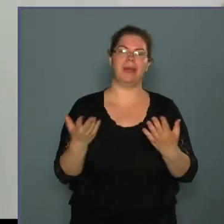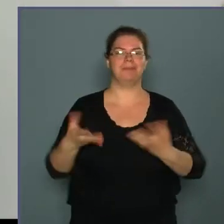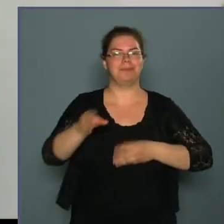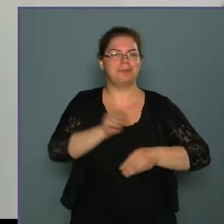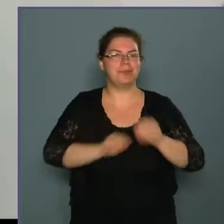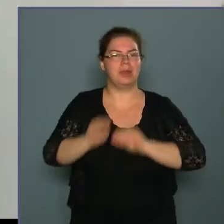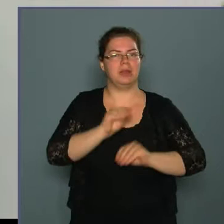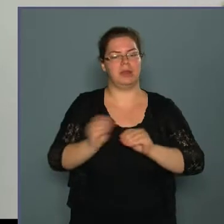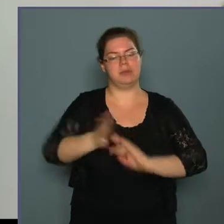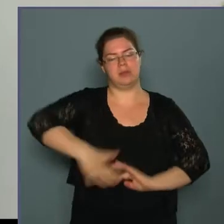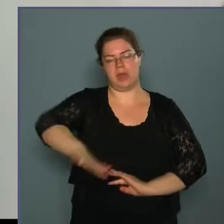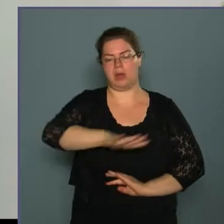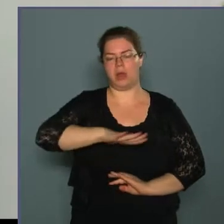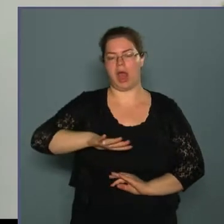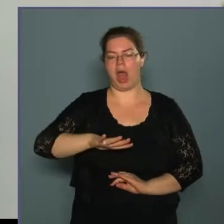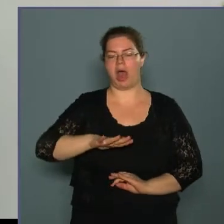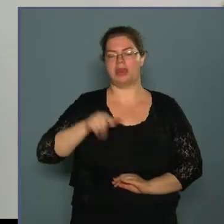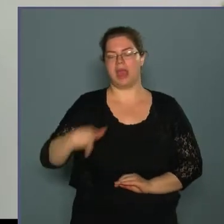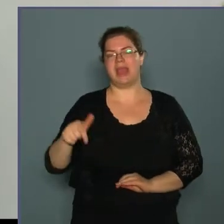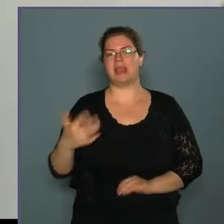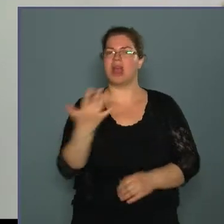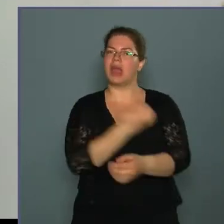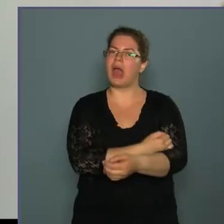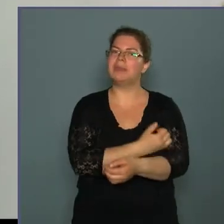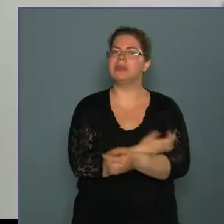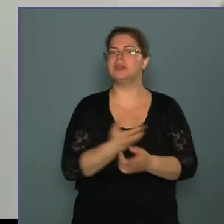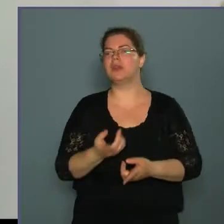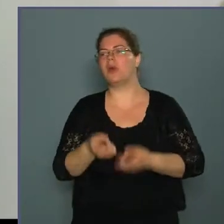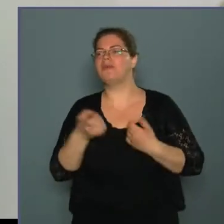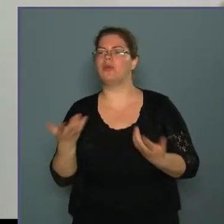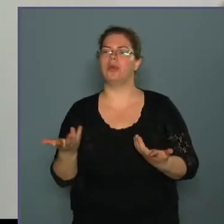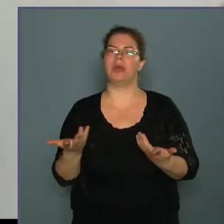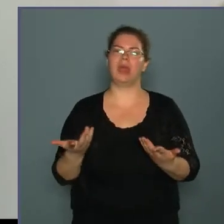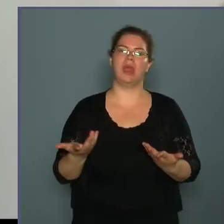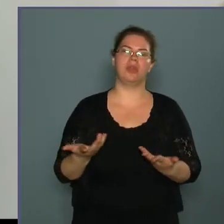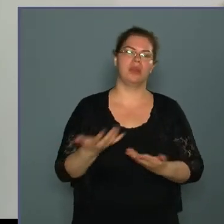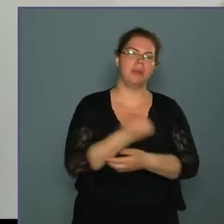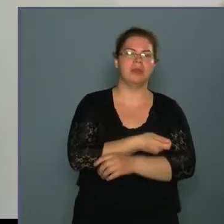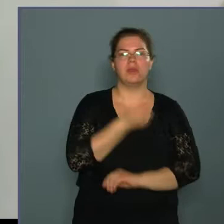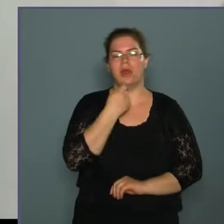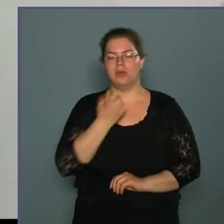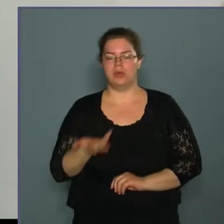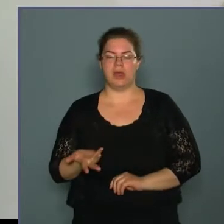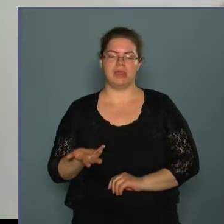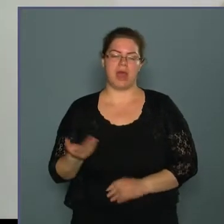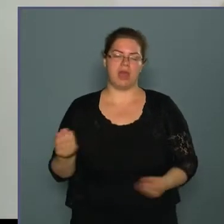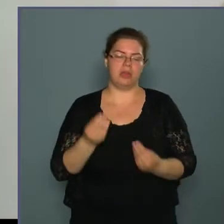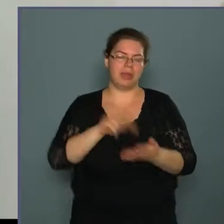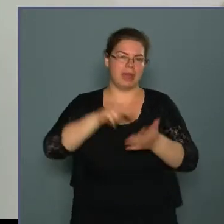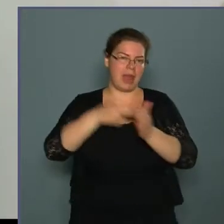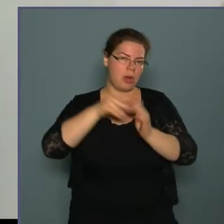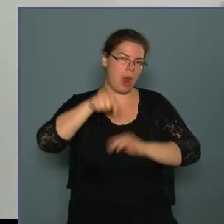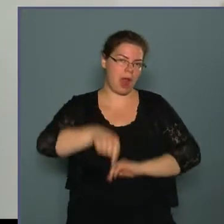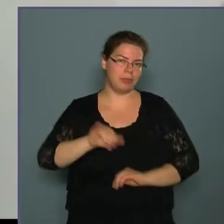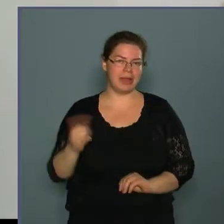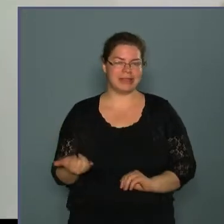összetettebb terület, ez pedig a kábítószer, függé és kábítószer fogyasztás, amely a kerületben